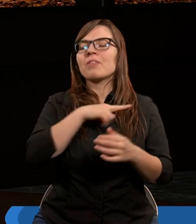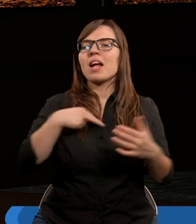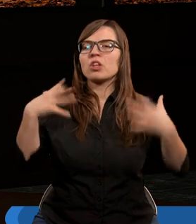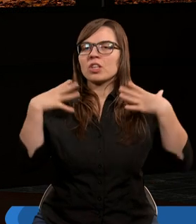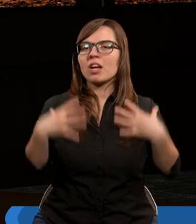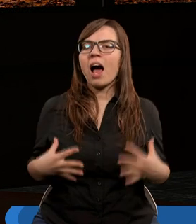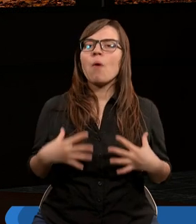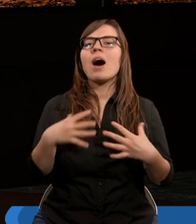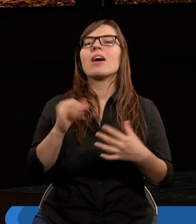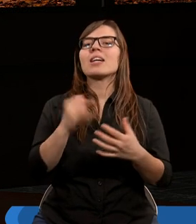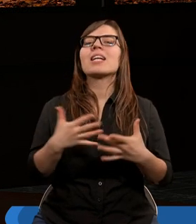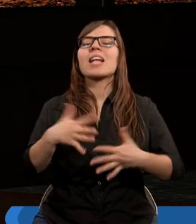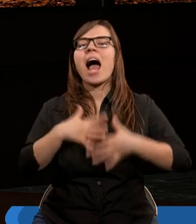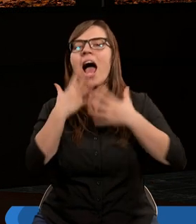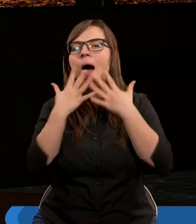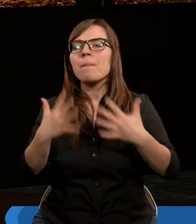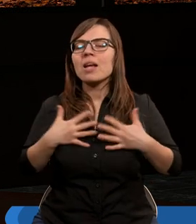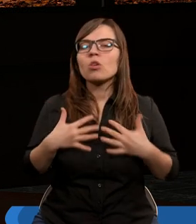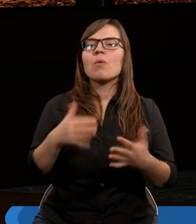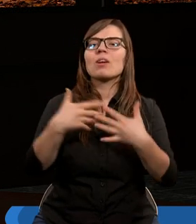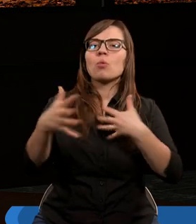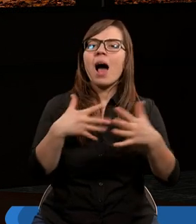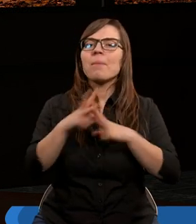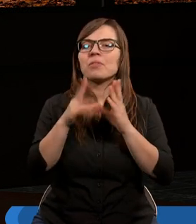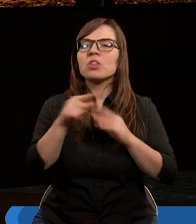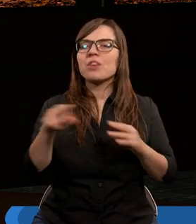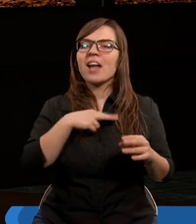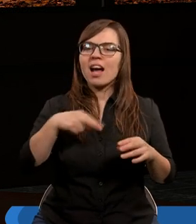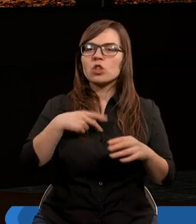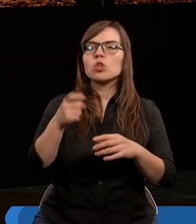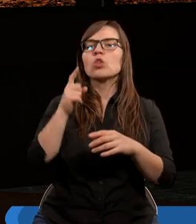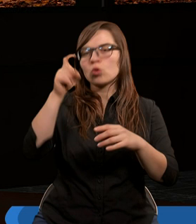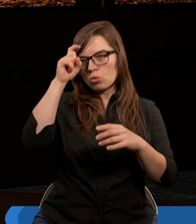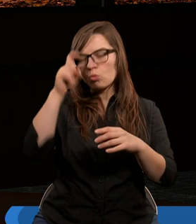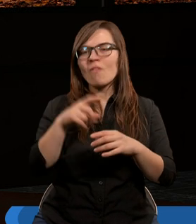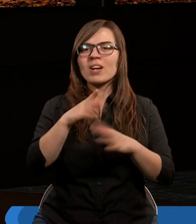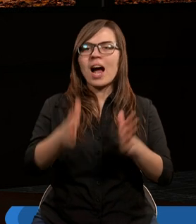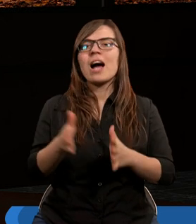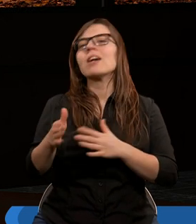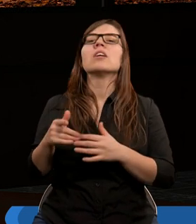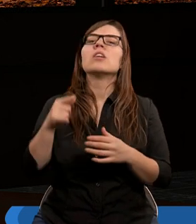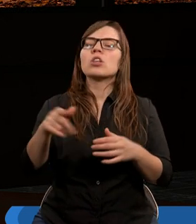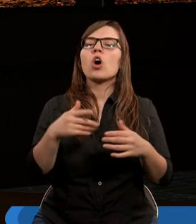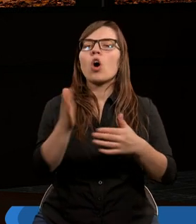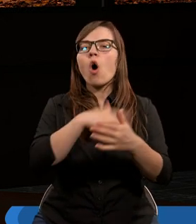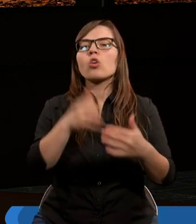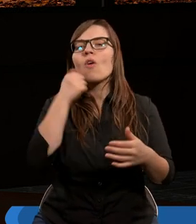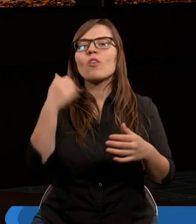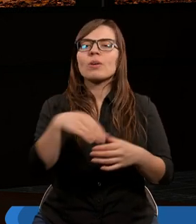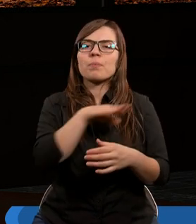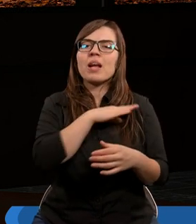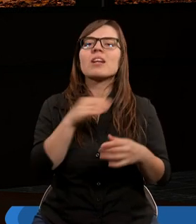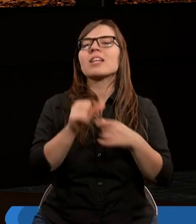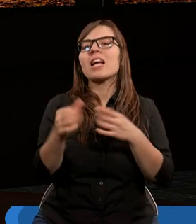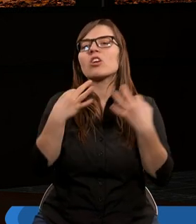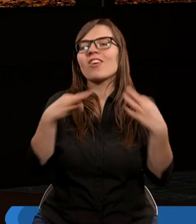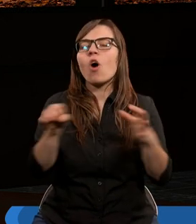mocy ciała, grzeszne namiętności rozbudzone przez prawo szalały w naszych członkach, rodząc owoce śmierci. Teraz jednak